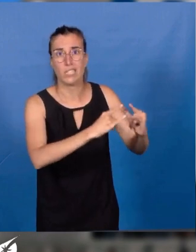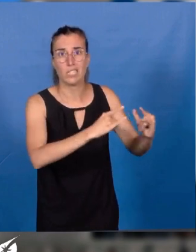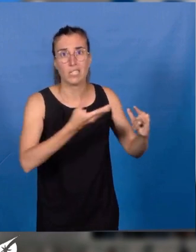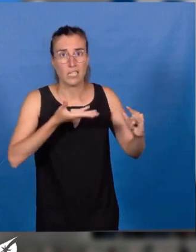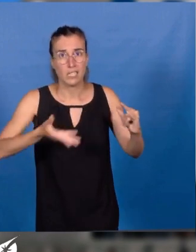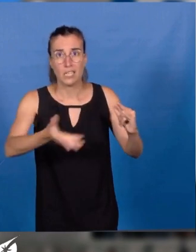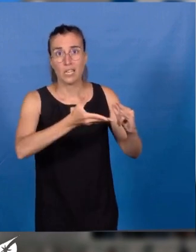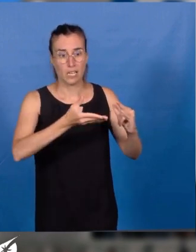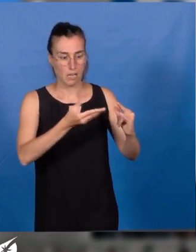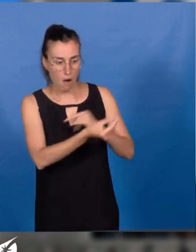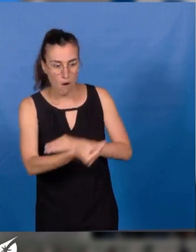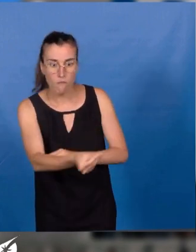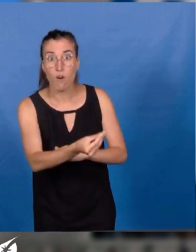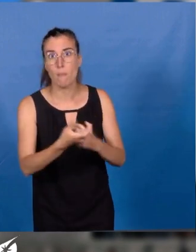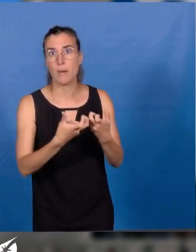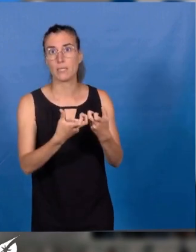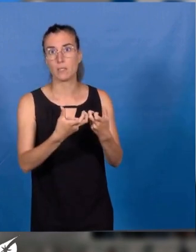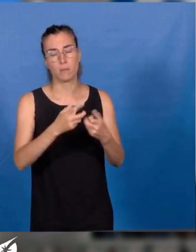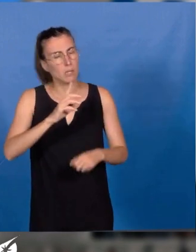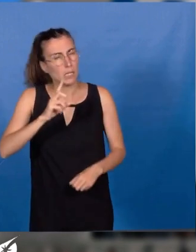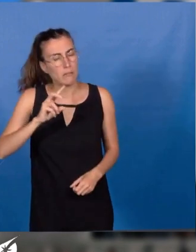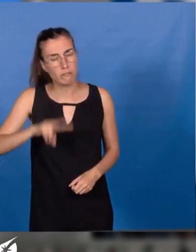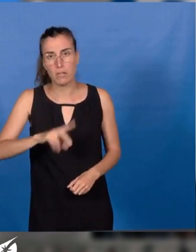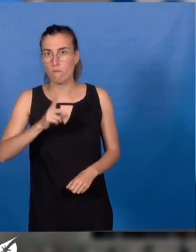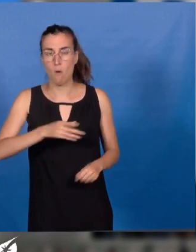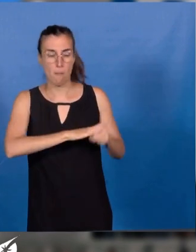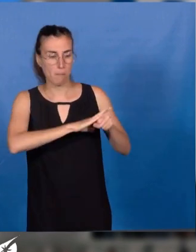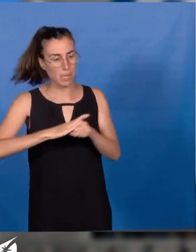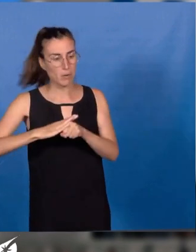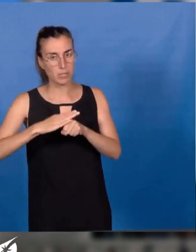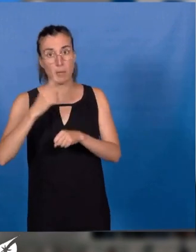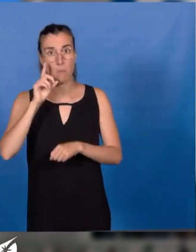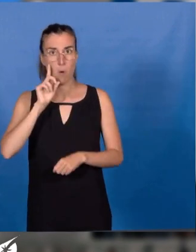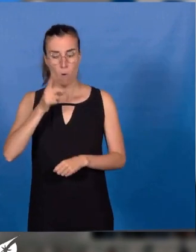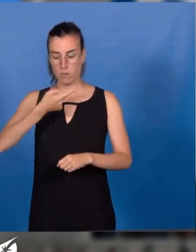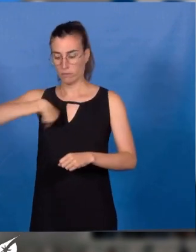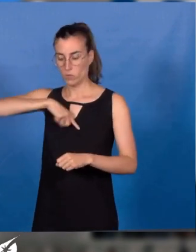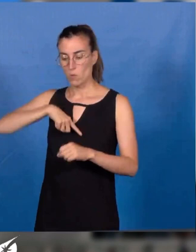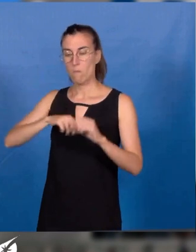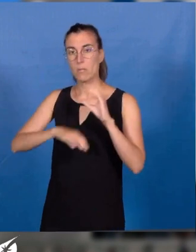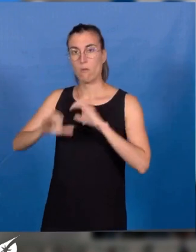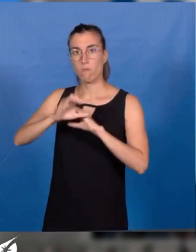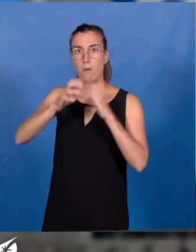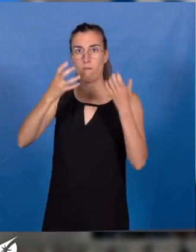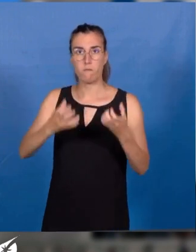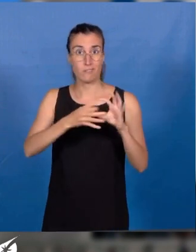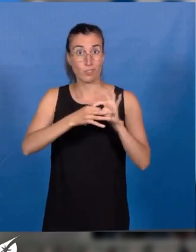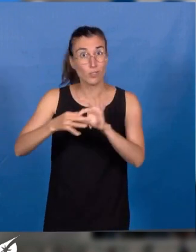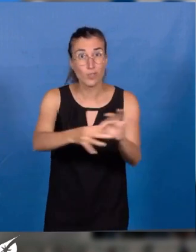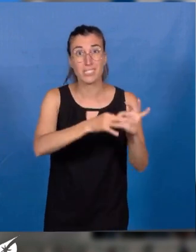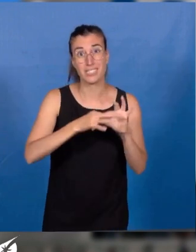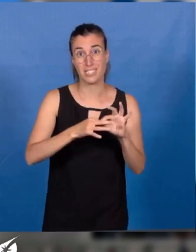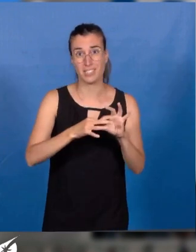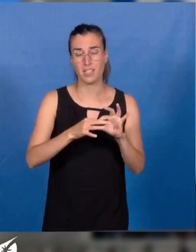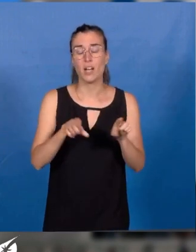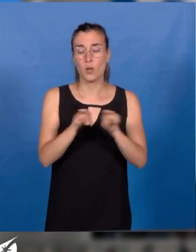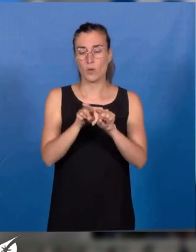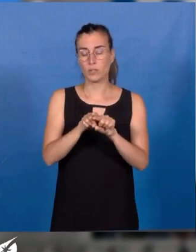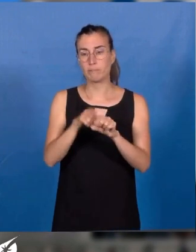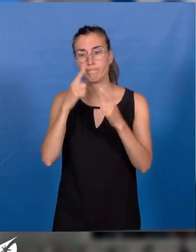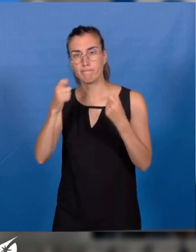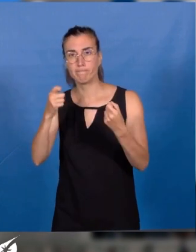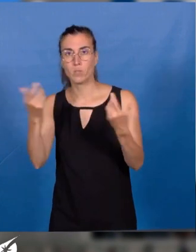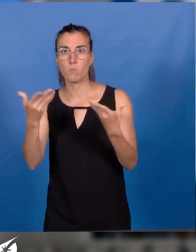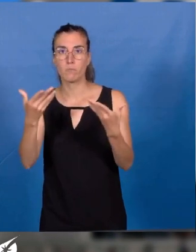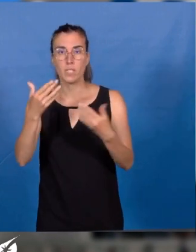doit être une priorité pour notre métropole, qui se veut solidaire. Autre point de vigilance, la santé mentale. Depuis 25 ans,